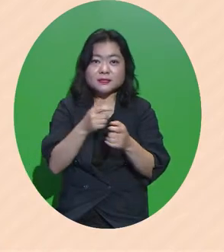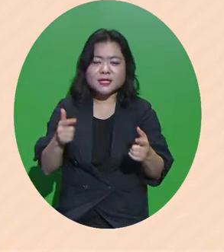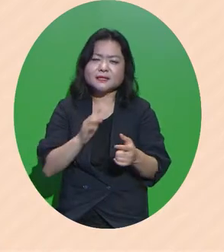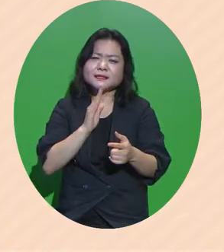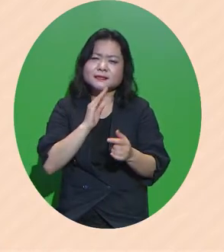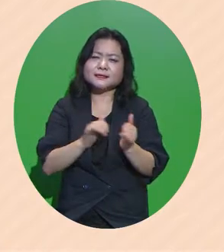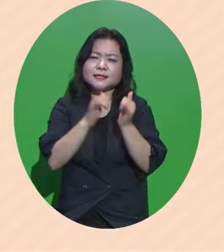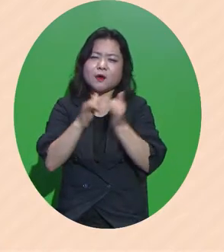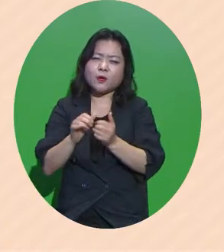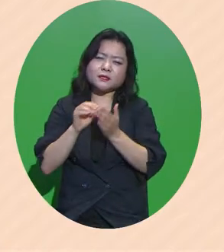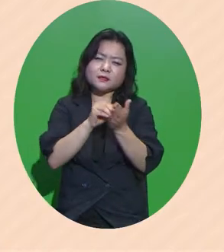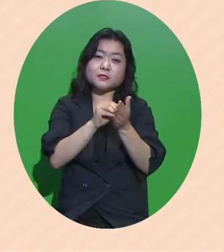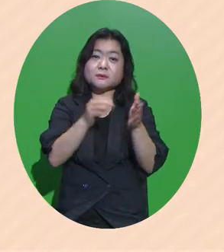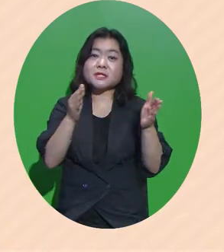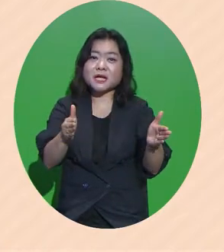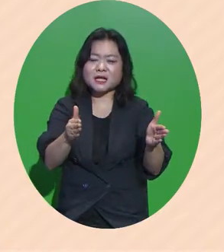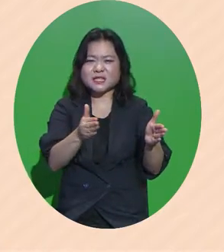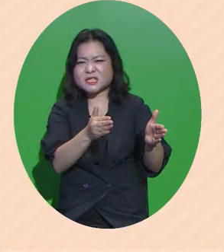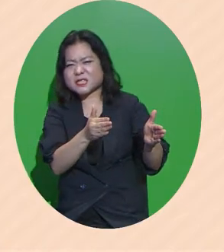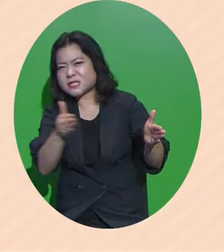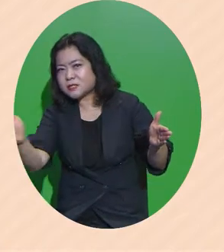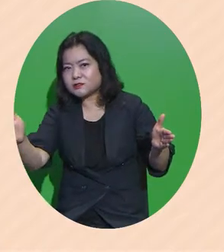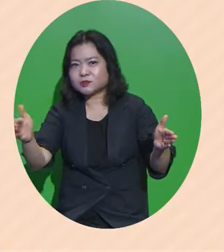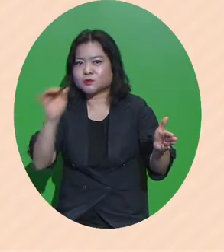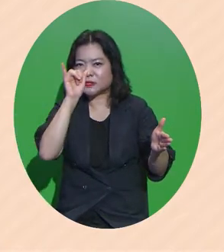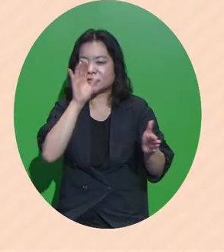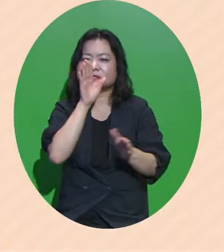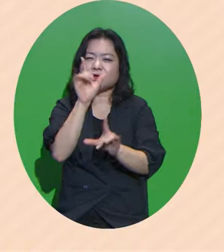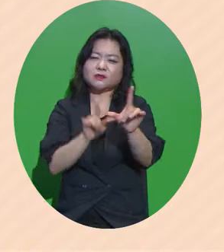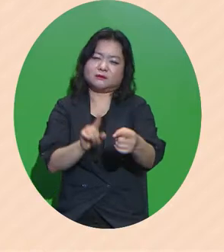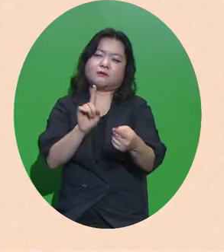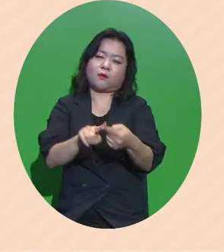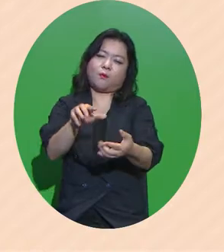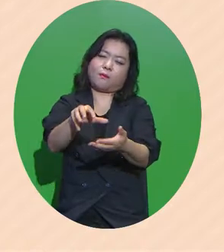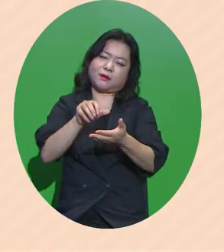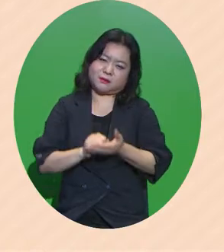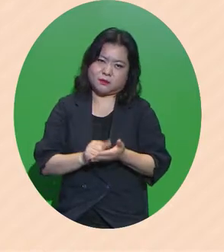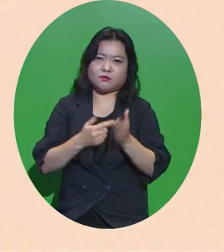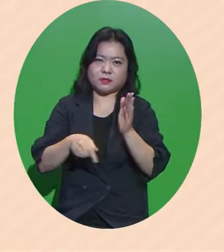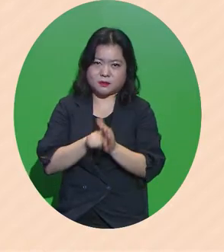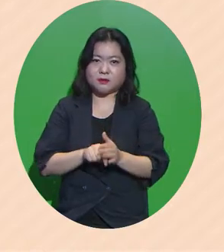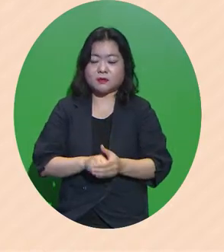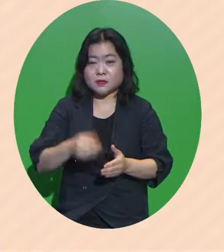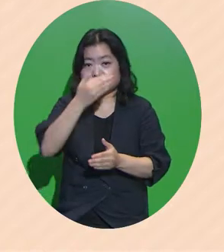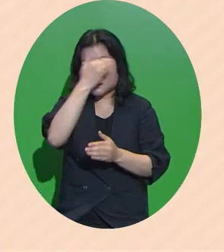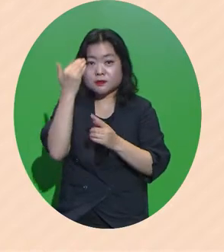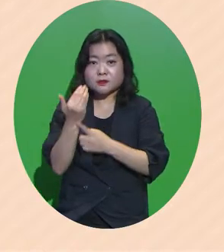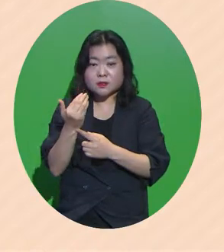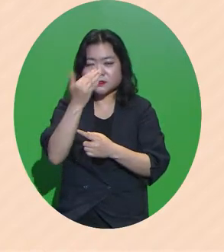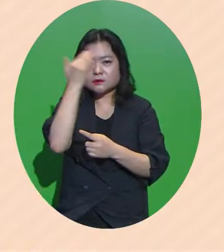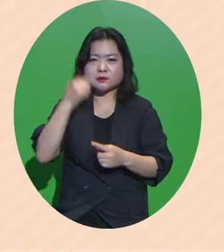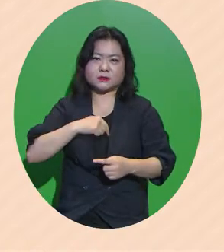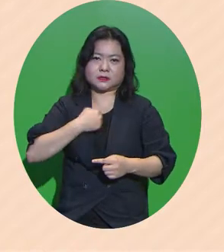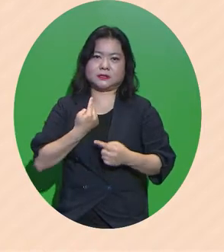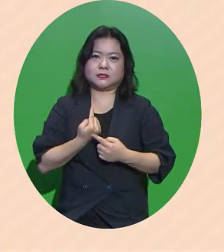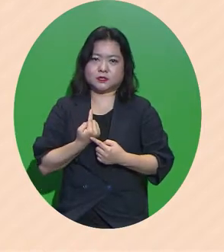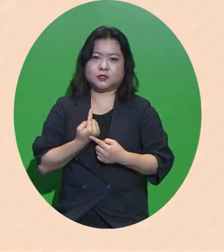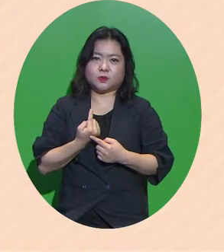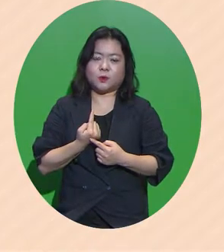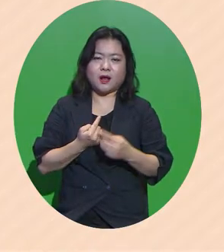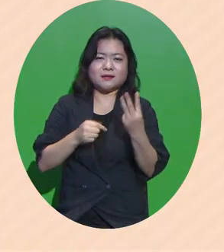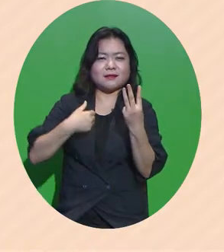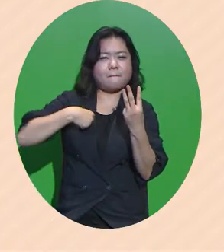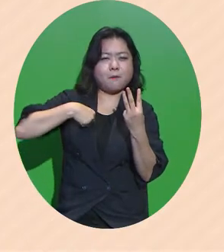사회 진입 기간이 길어지고 있는 현실을 반영한 것입니다 청년은 청년 스스로 3포